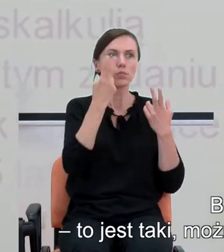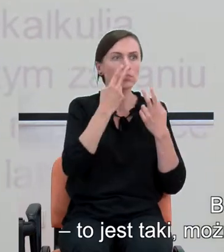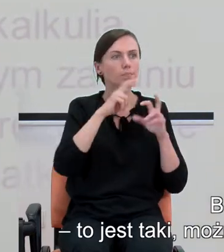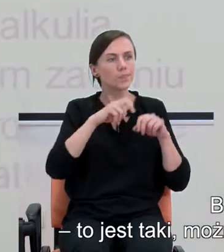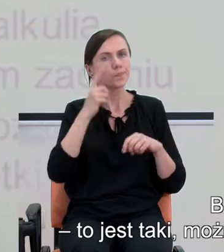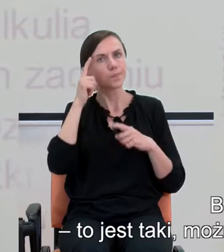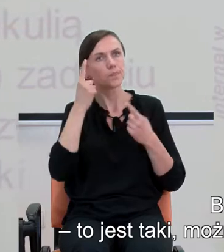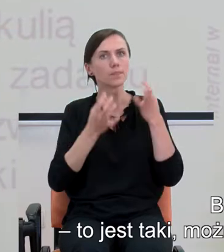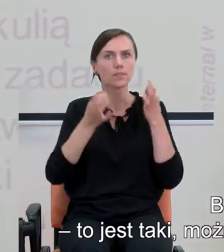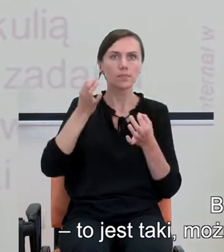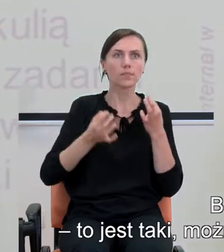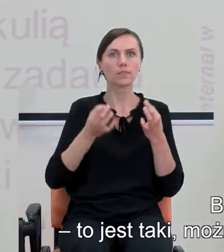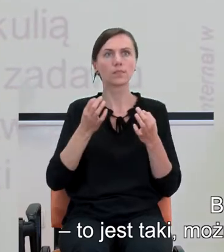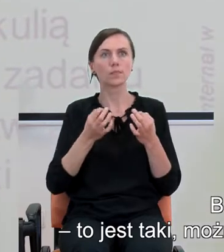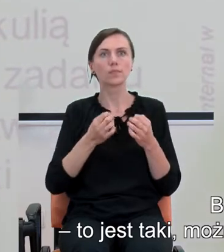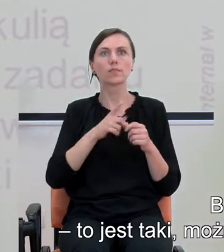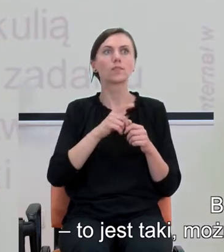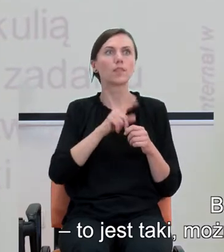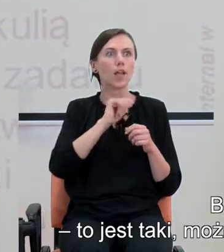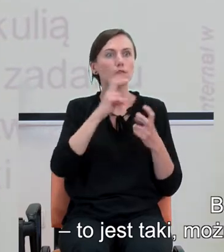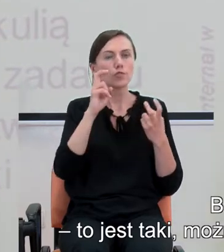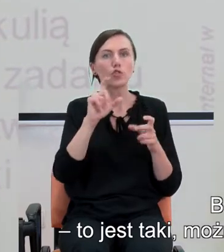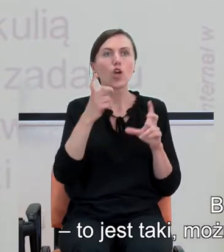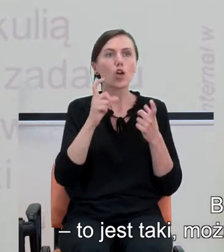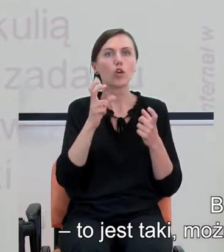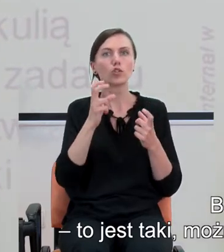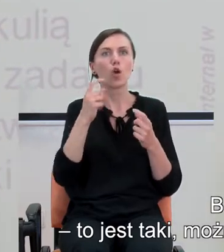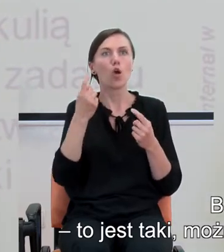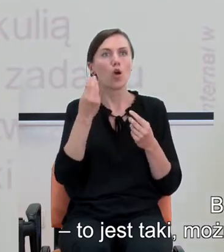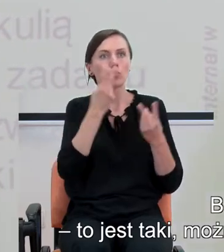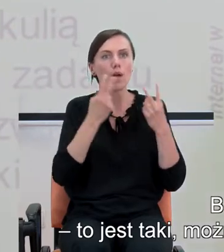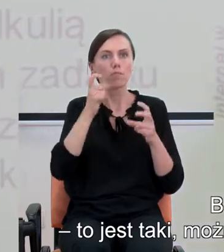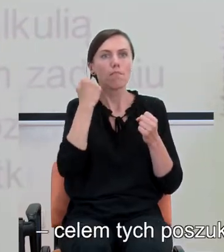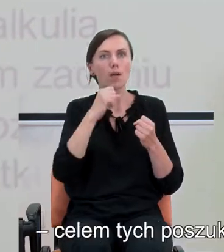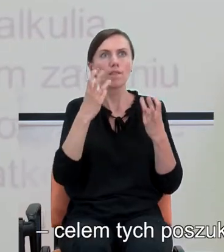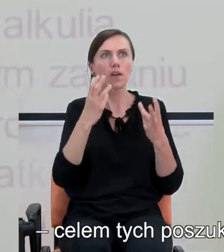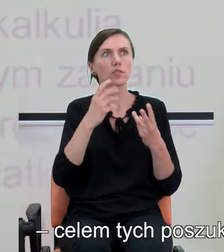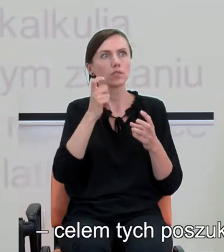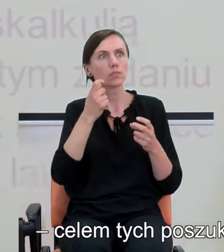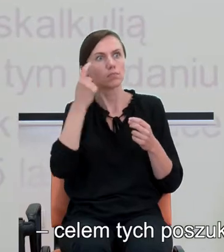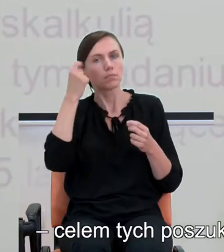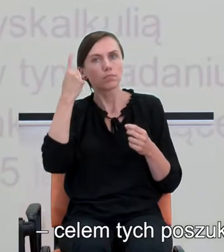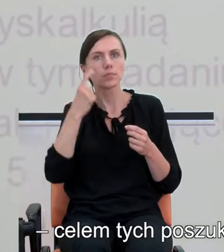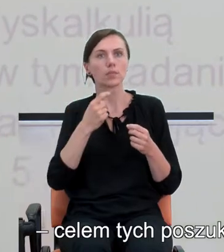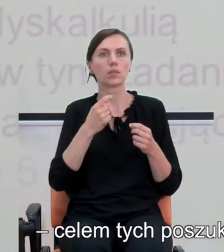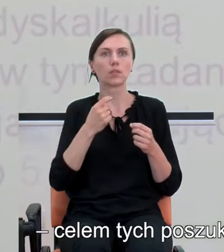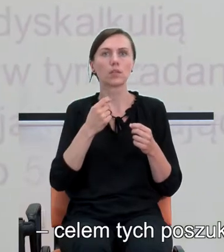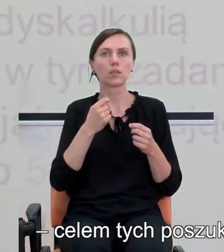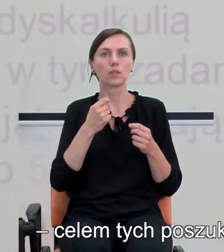jest taki, można powiedzieć, święty graal wręcz naszej dziedziny, czyli psychologii matematyki.